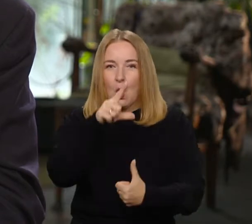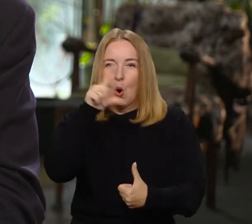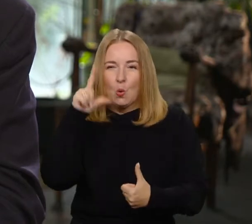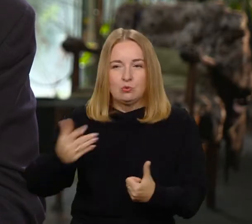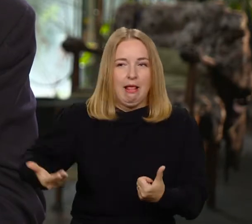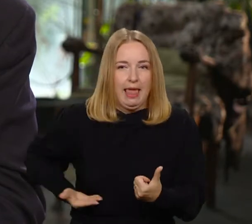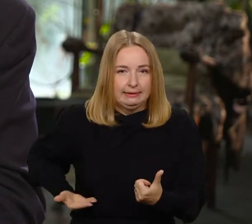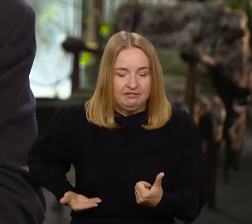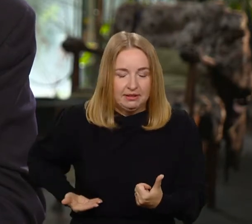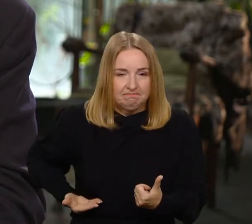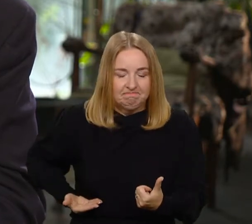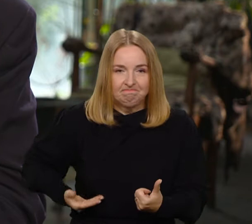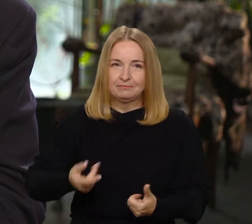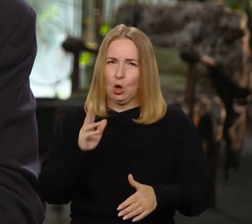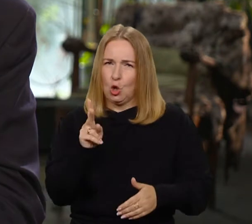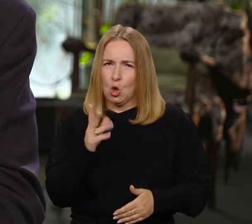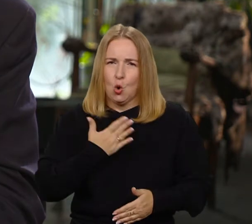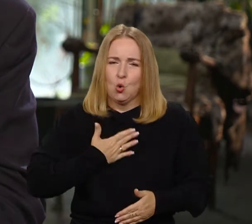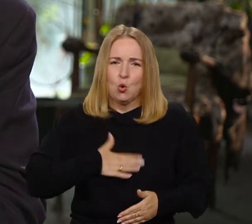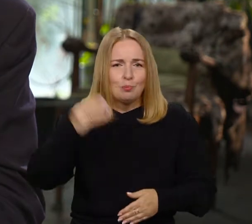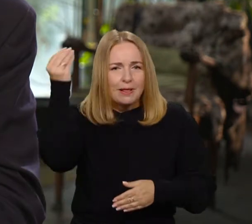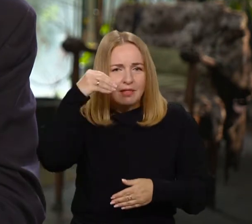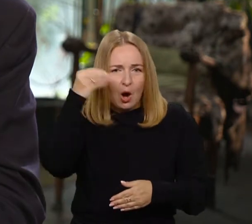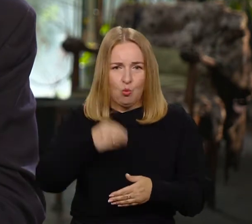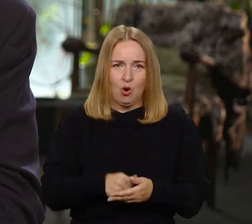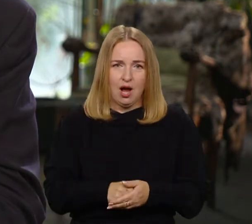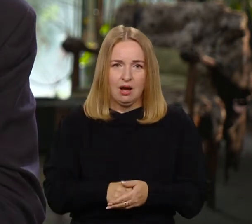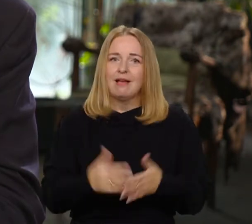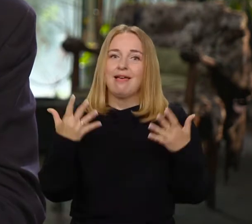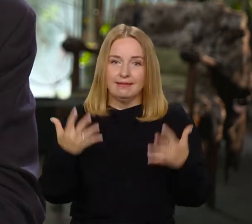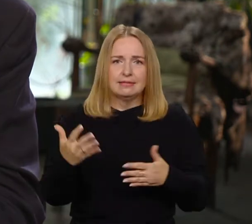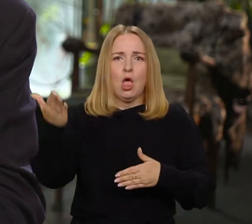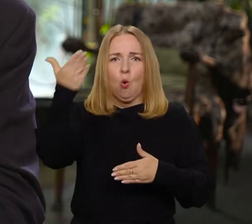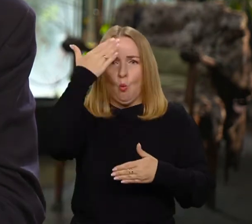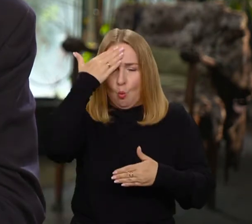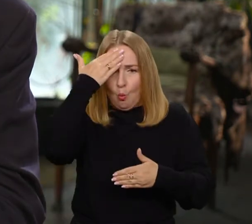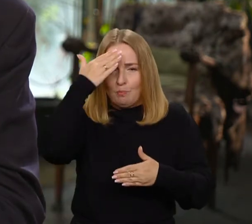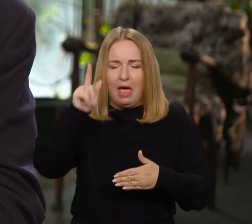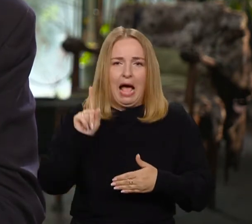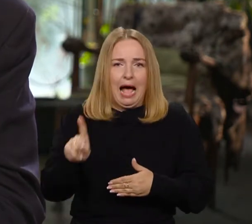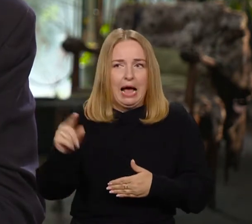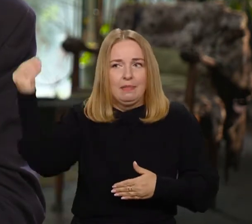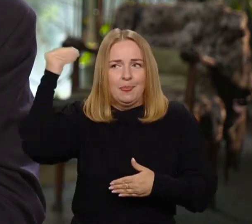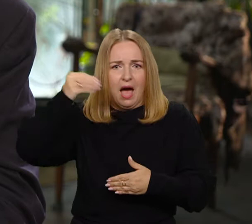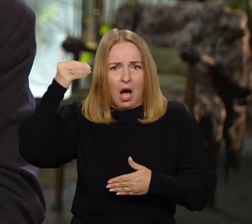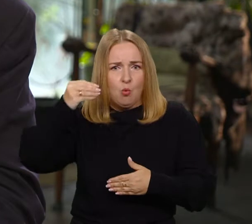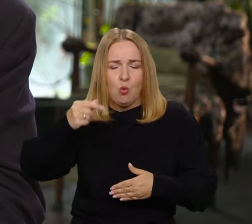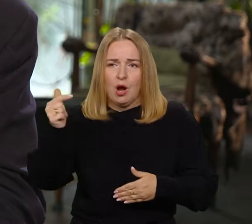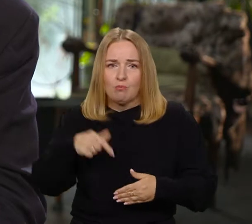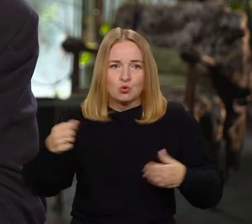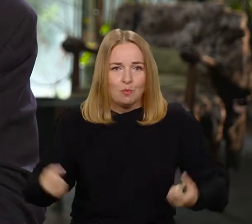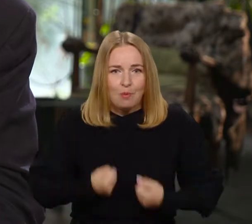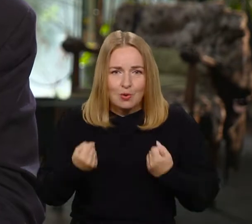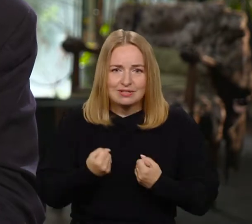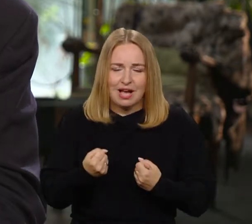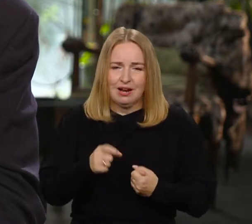Kto właściwie lubi się uczyć? No czasami lubimy coś umieć, ale uczenie się jest wysiłkiem, nie jest wcale zabawą. Tam niby można